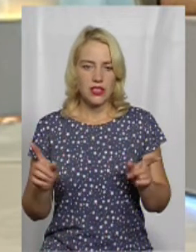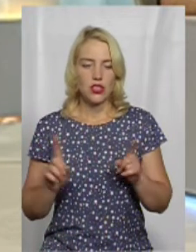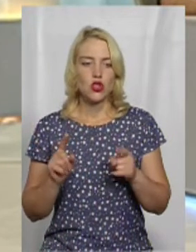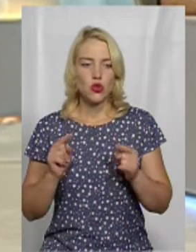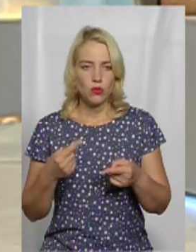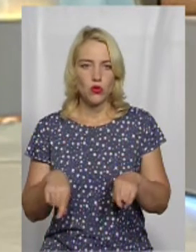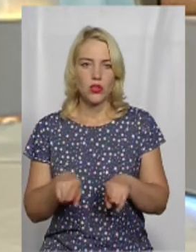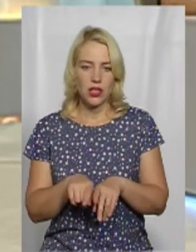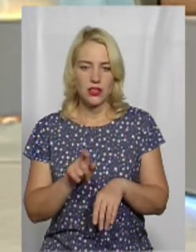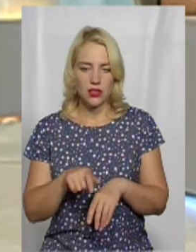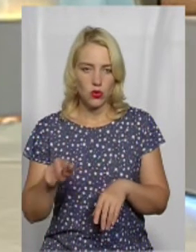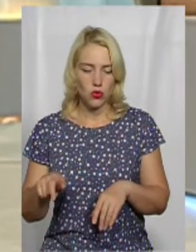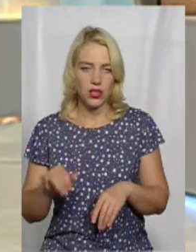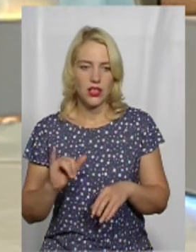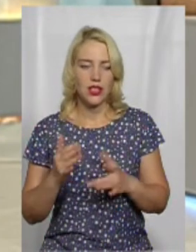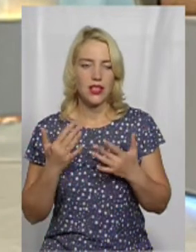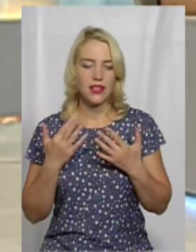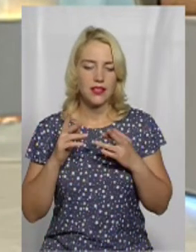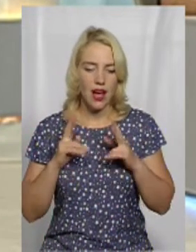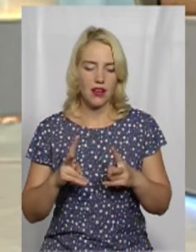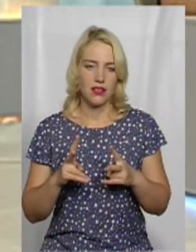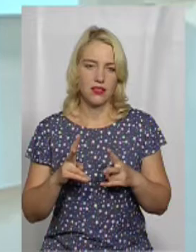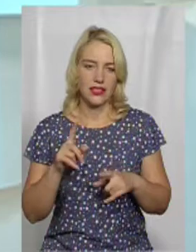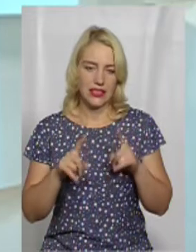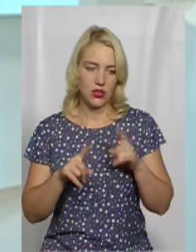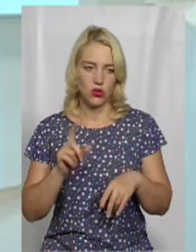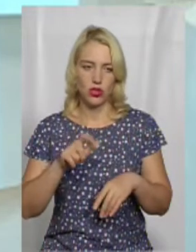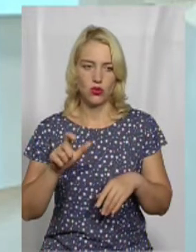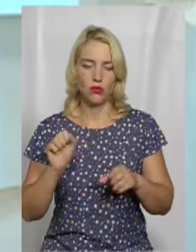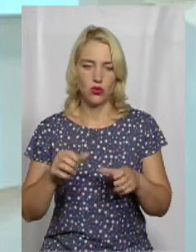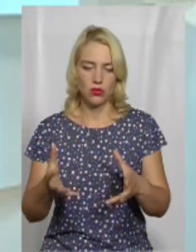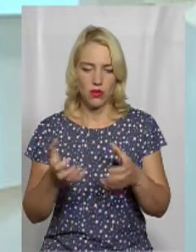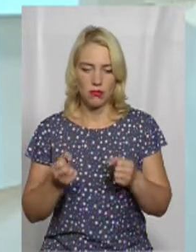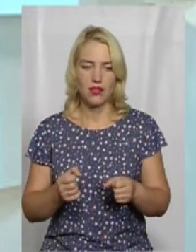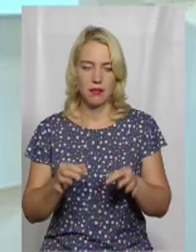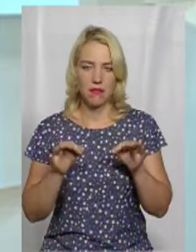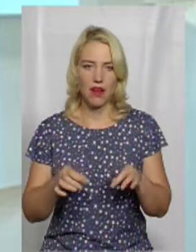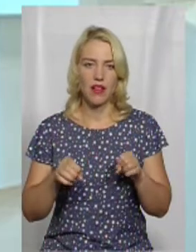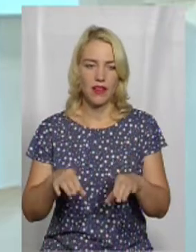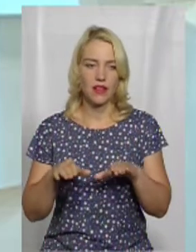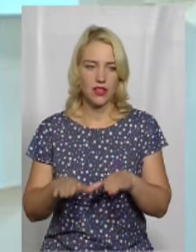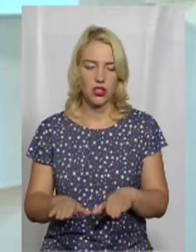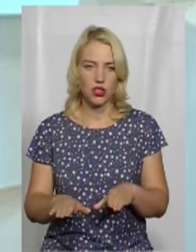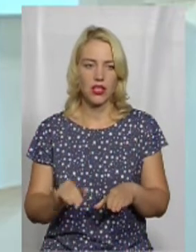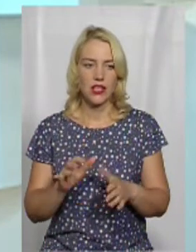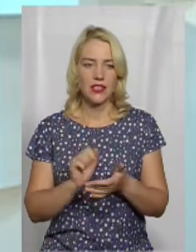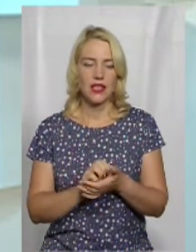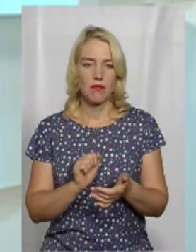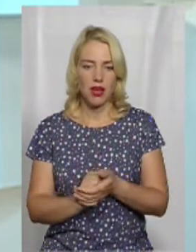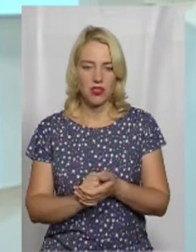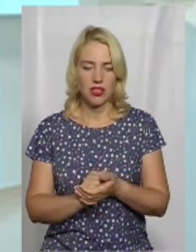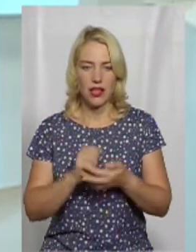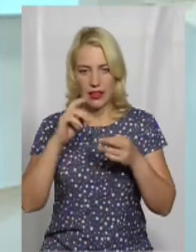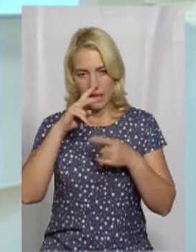вони такі, і як вони можуть іноді робити, приймати правильні рішення, займаючись